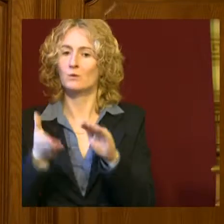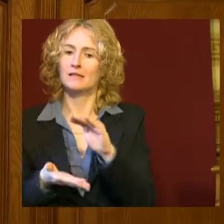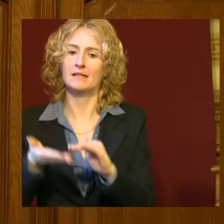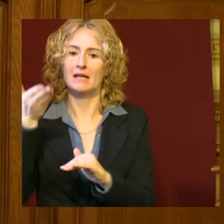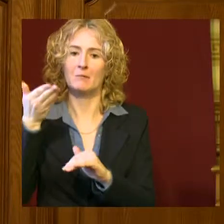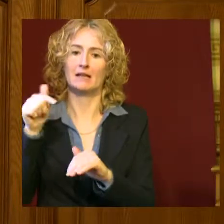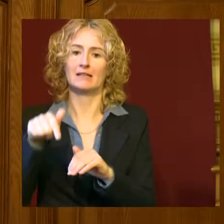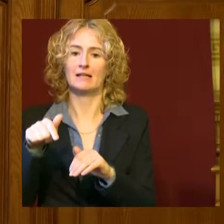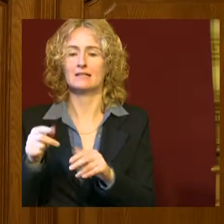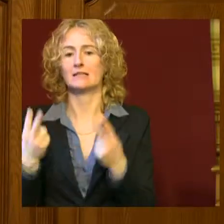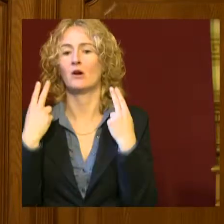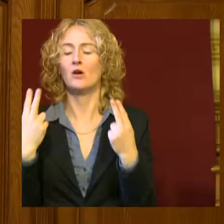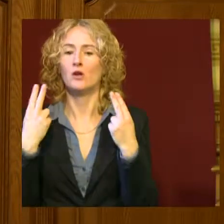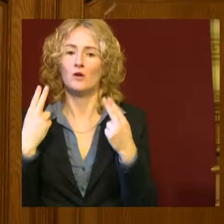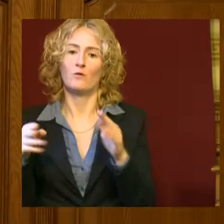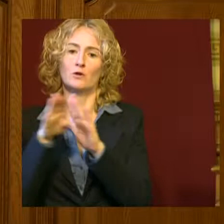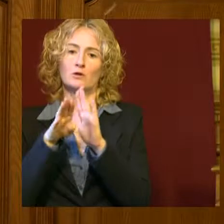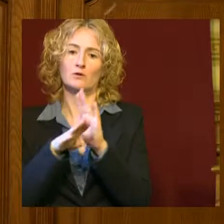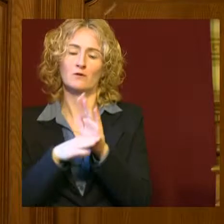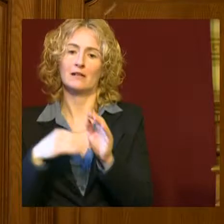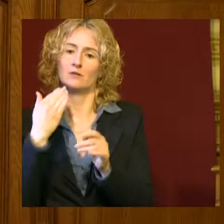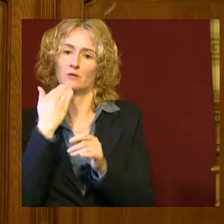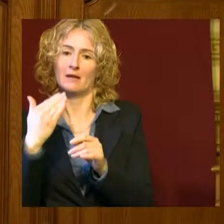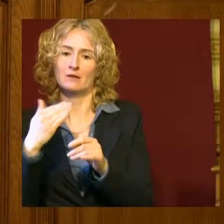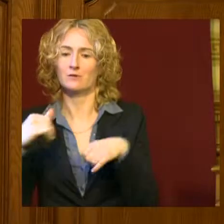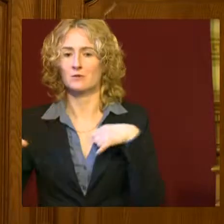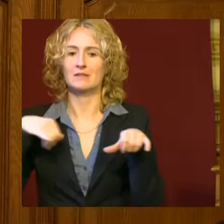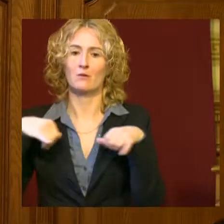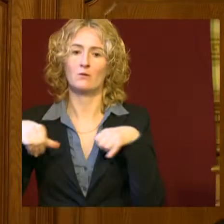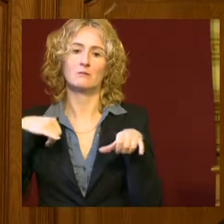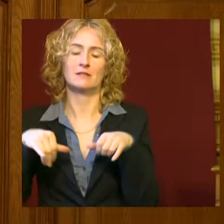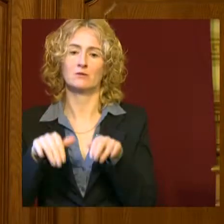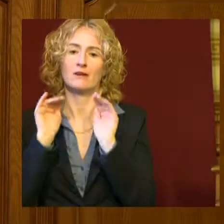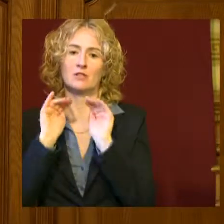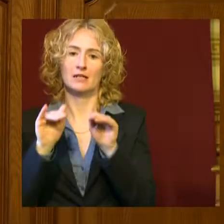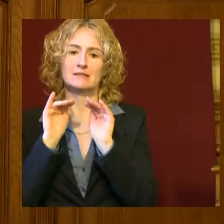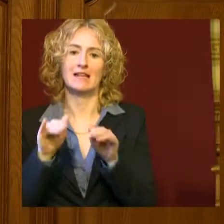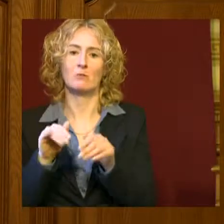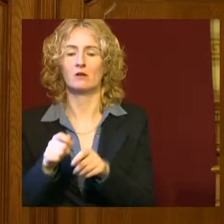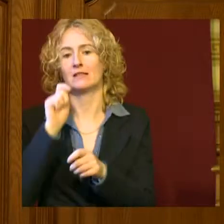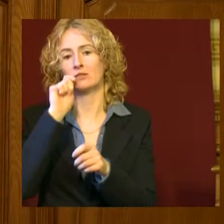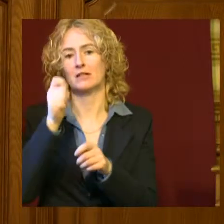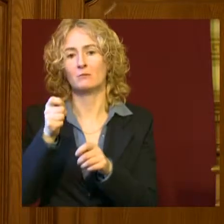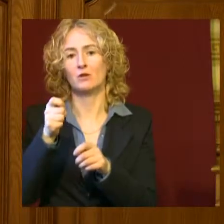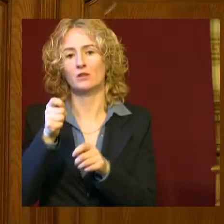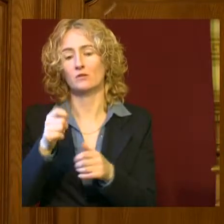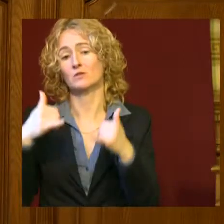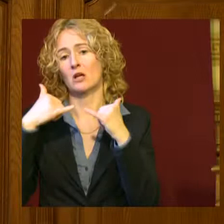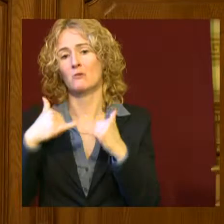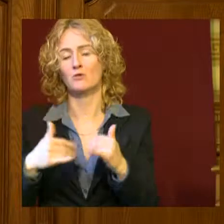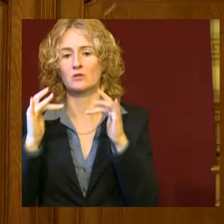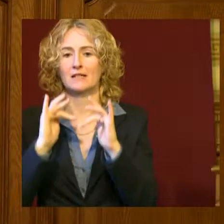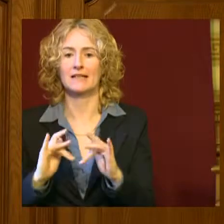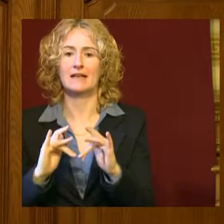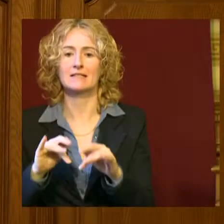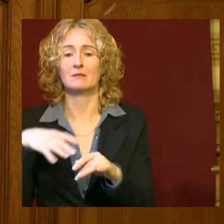Vállalhatatlan terheket jelentene a szociális, egészségügyi és oktatási rendszerünkre. Magyarországot a jelen helyzetben